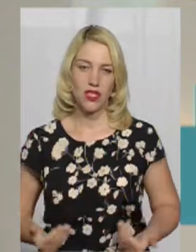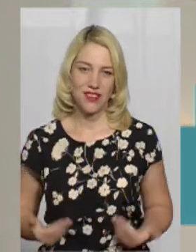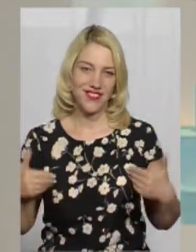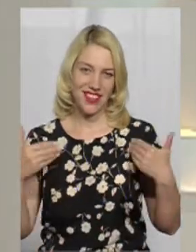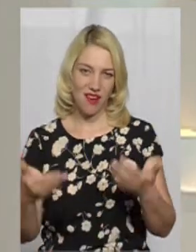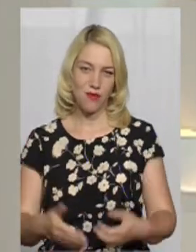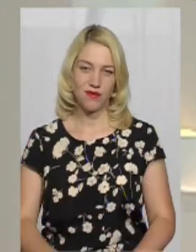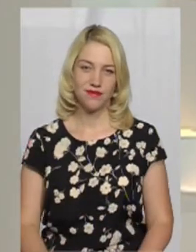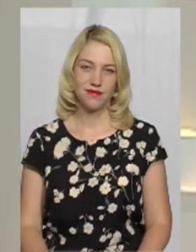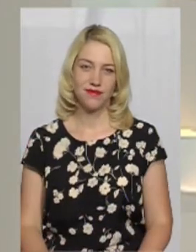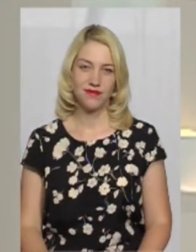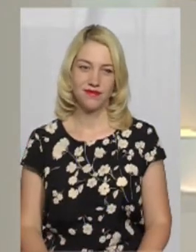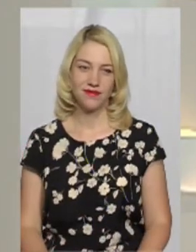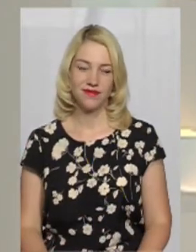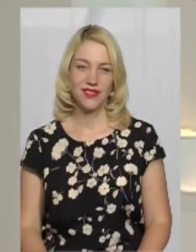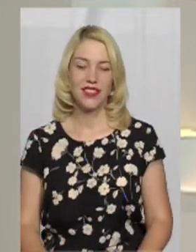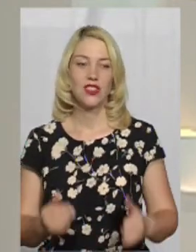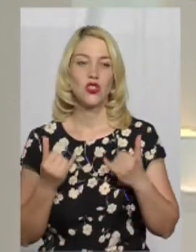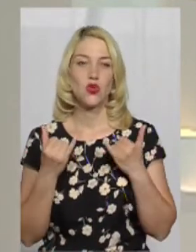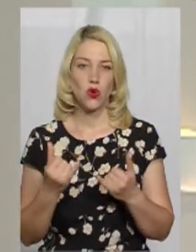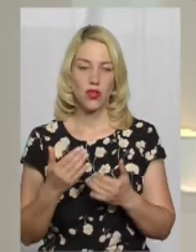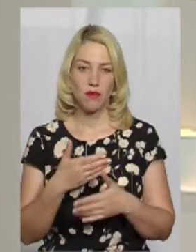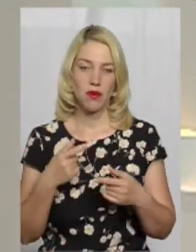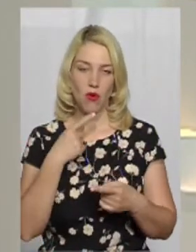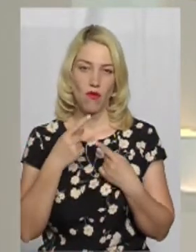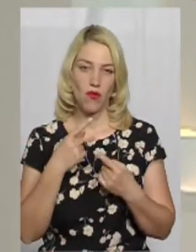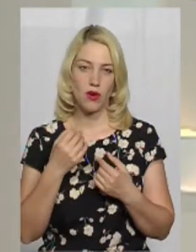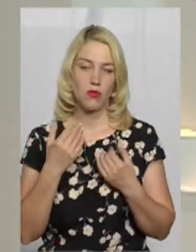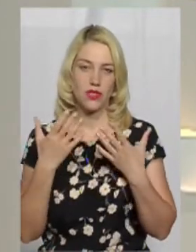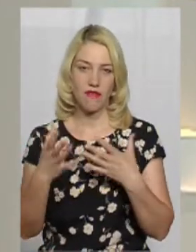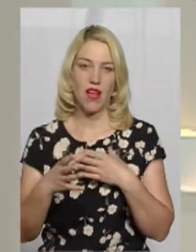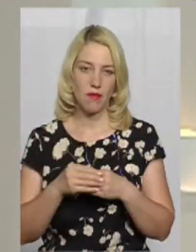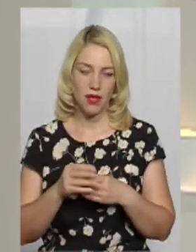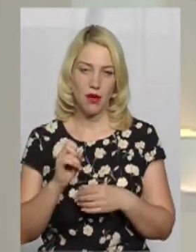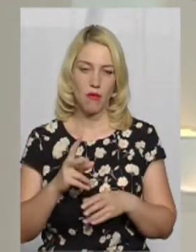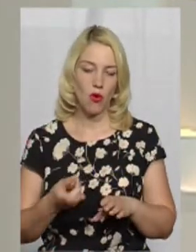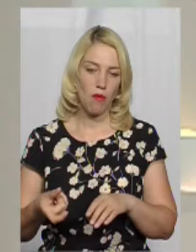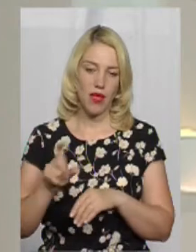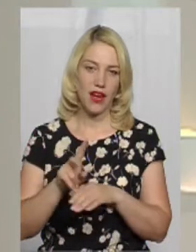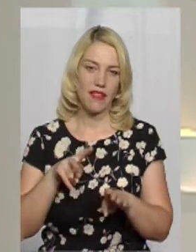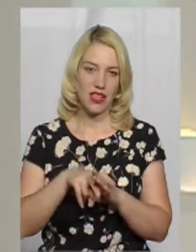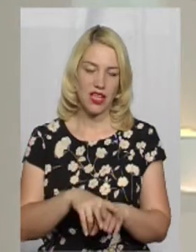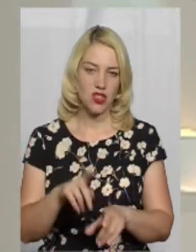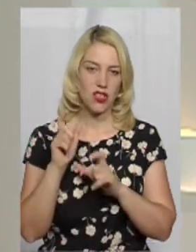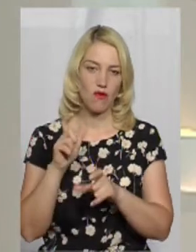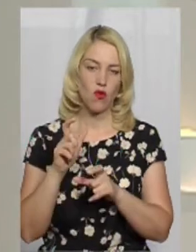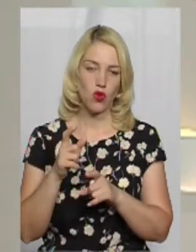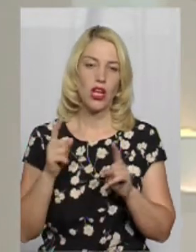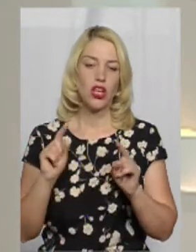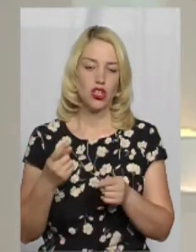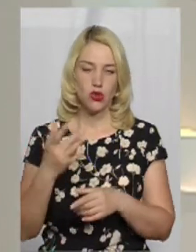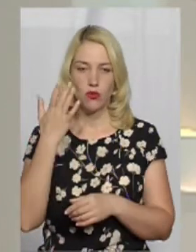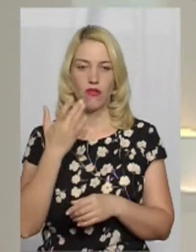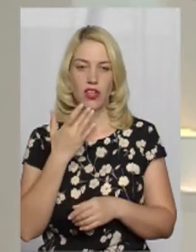Вітаємо. Сьогодні ми поговоримо з вами про перевантажені фури та чому влітку